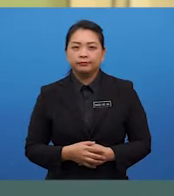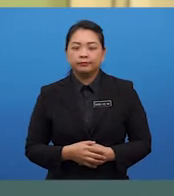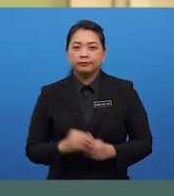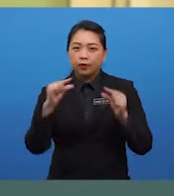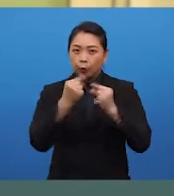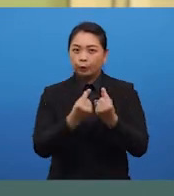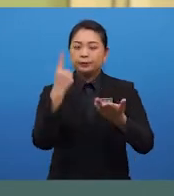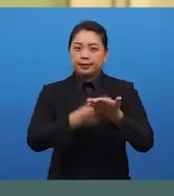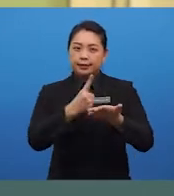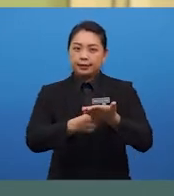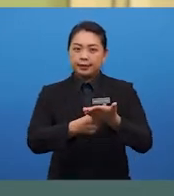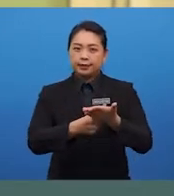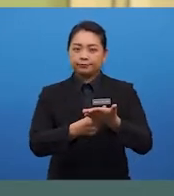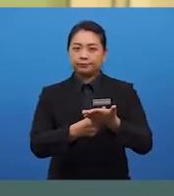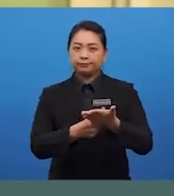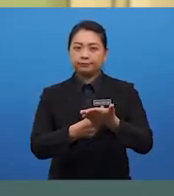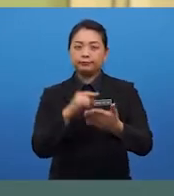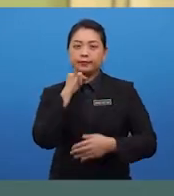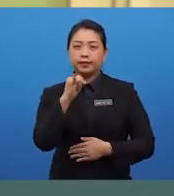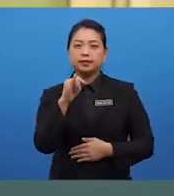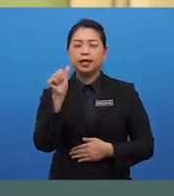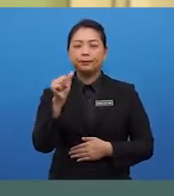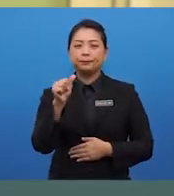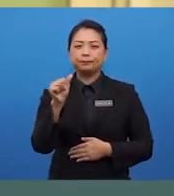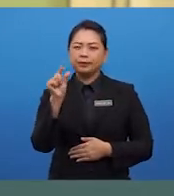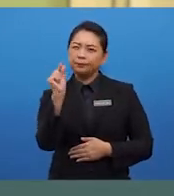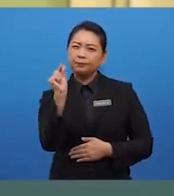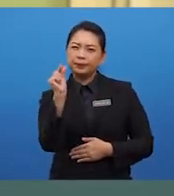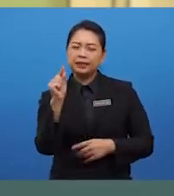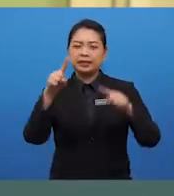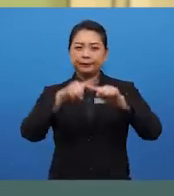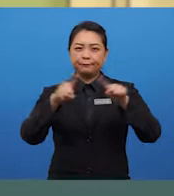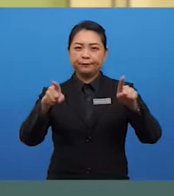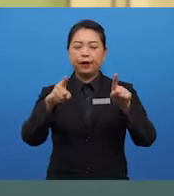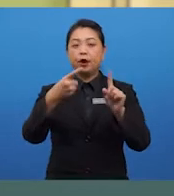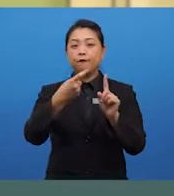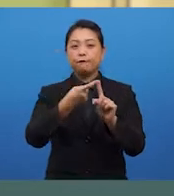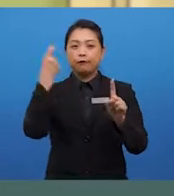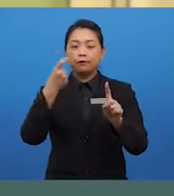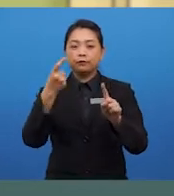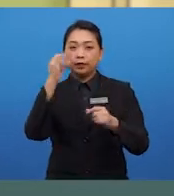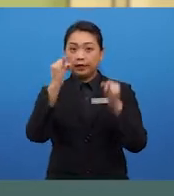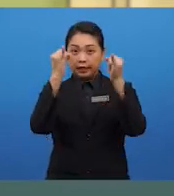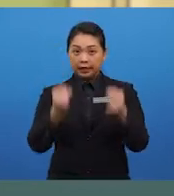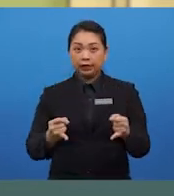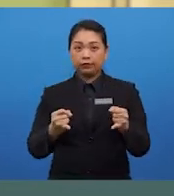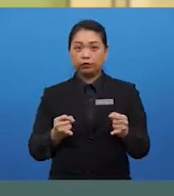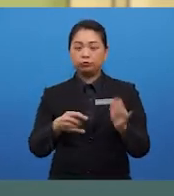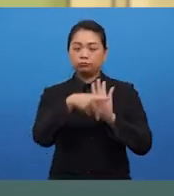The group discussion is a bit different from the individual presentation.